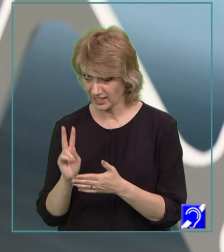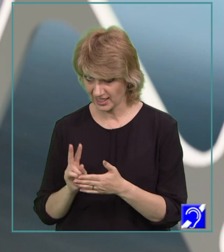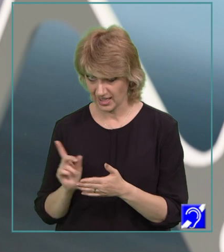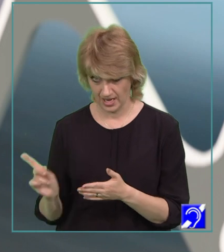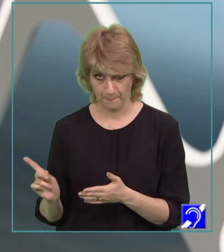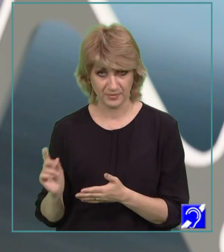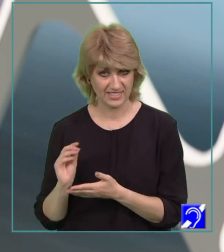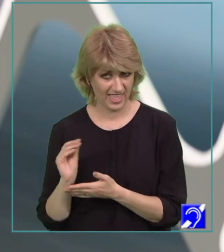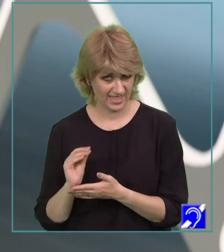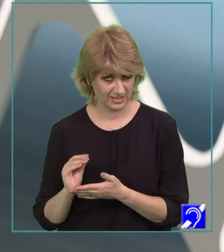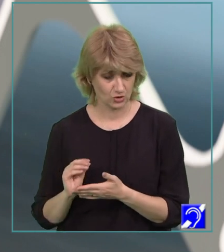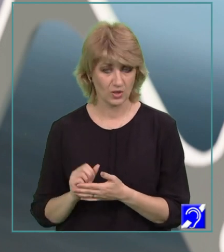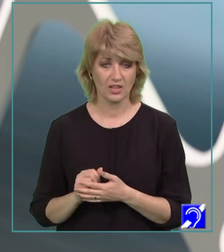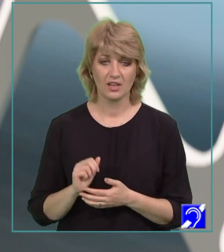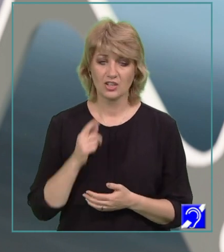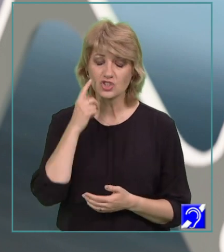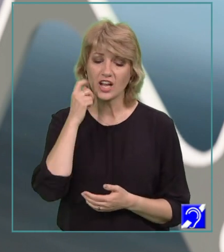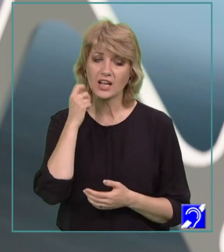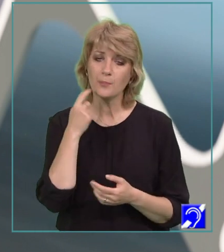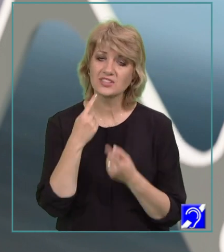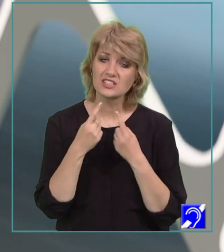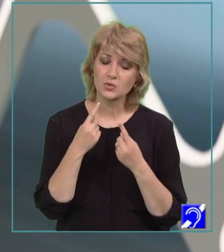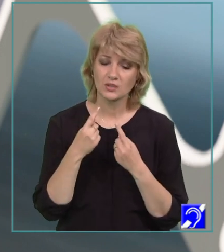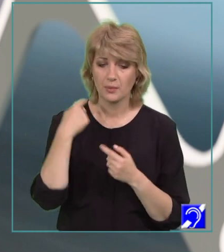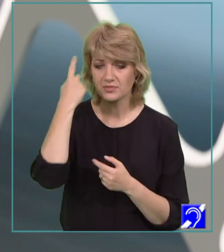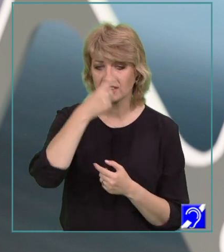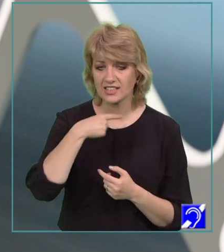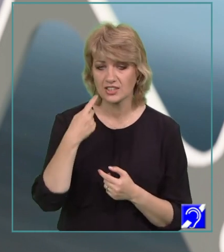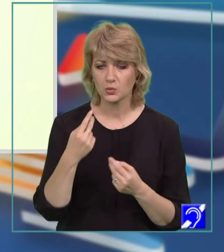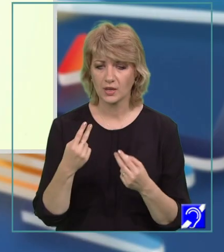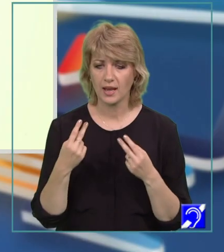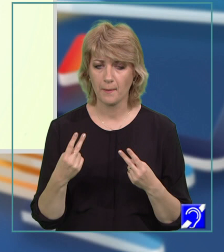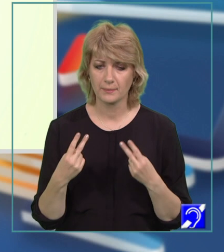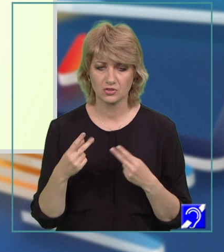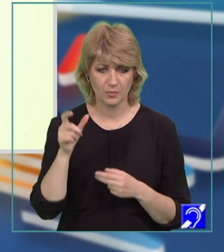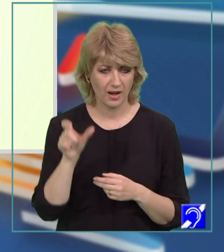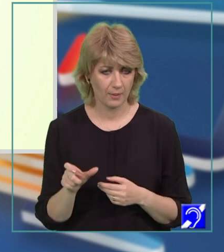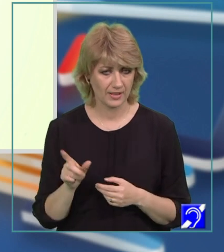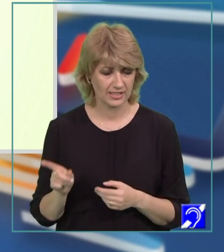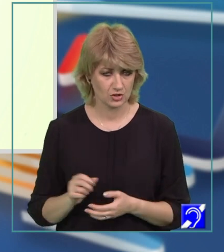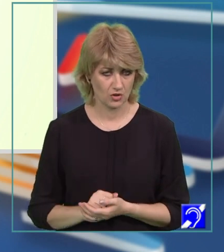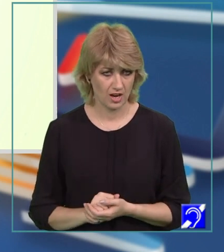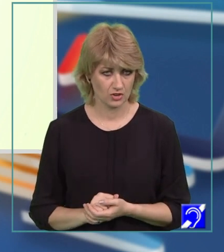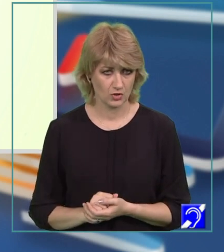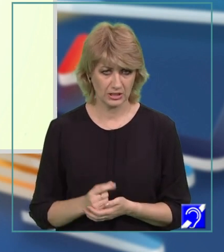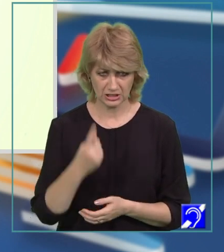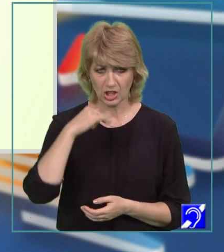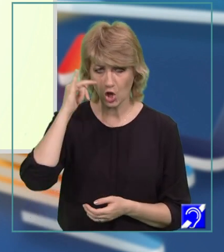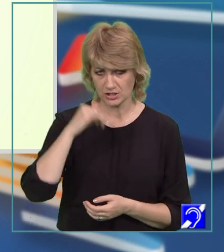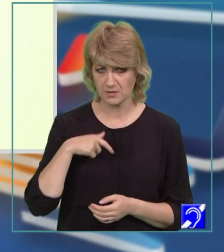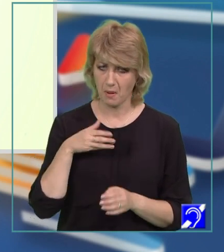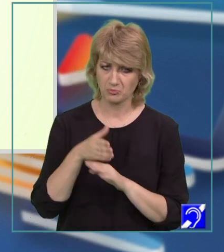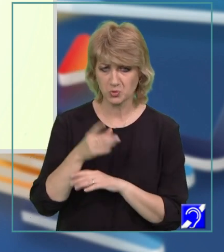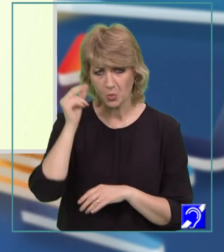încerca să discutăm trăsăturile personajului principal. Într-o zi, m-am dus, după